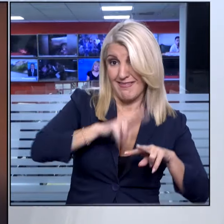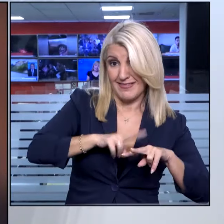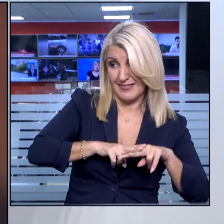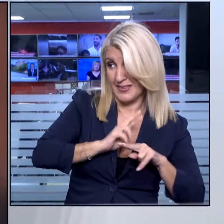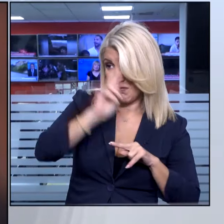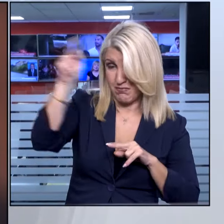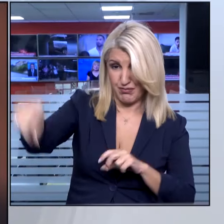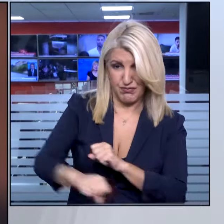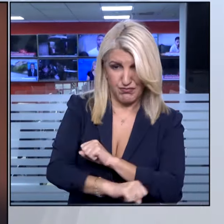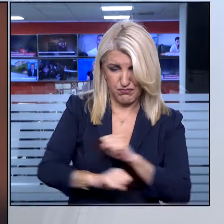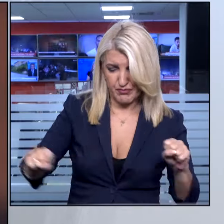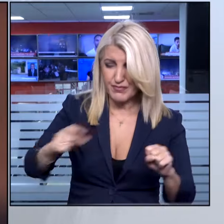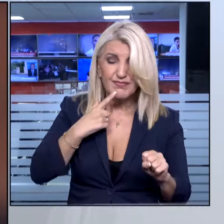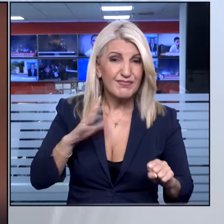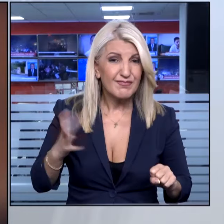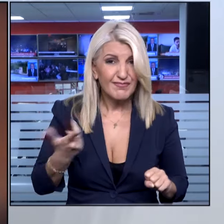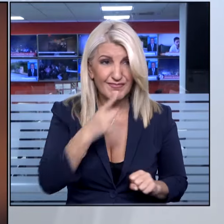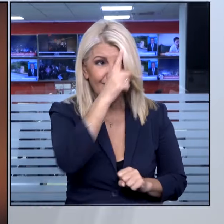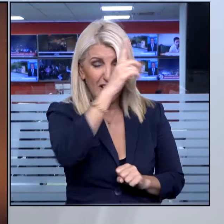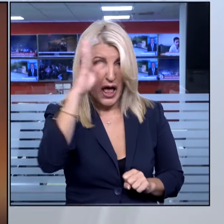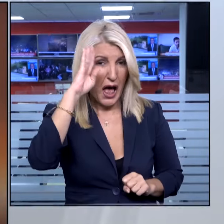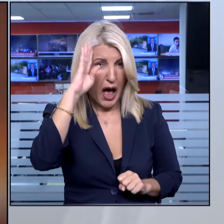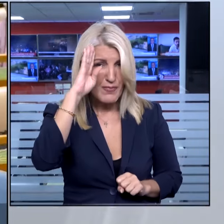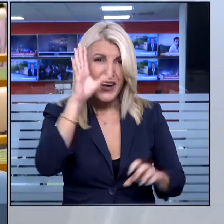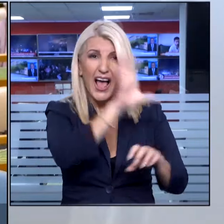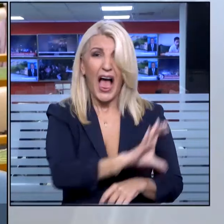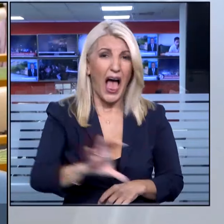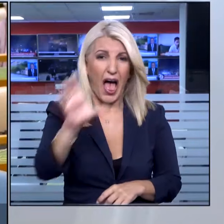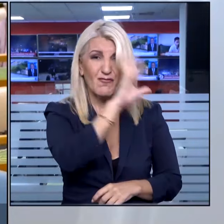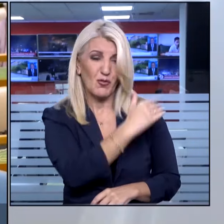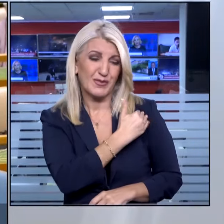προτίθεται να ακούσει τις εκκλήσεις της Δύσης για αυτοσυγκράτηση.